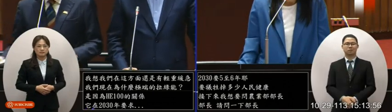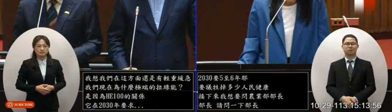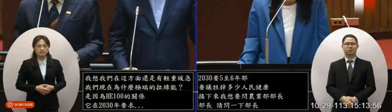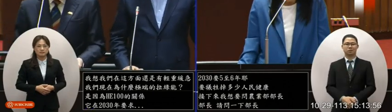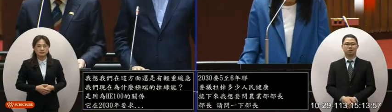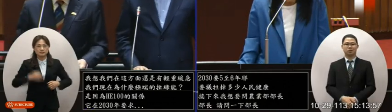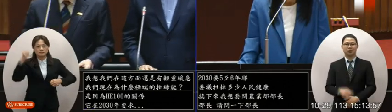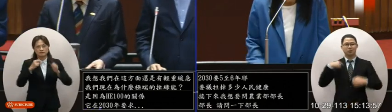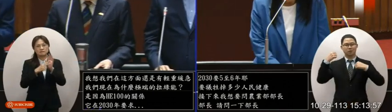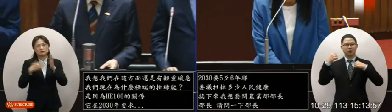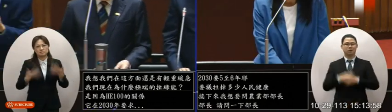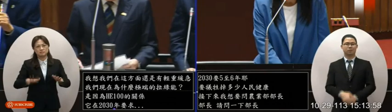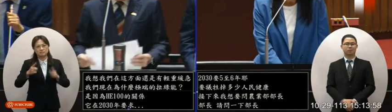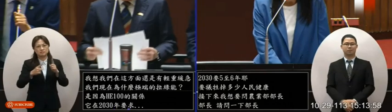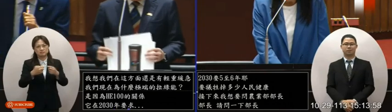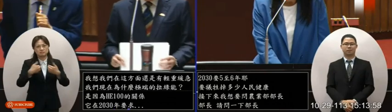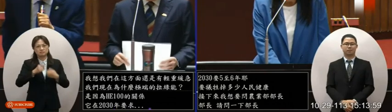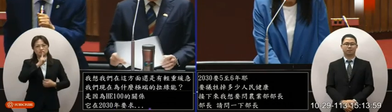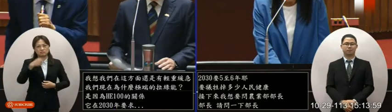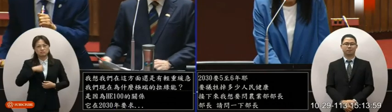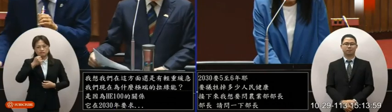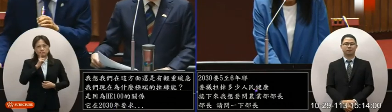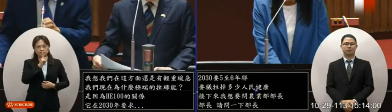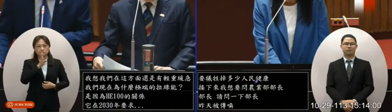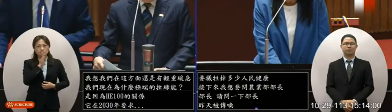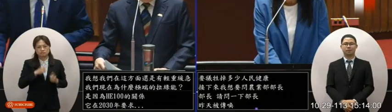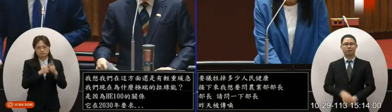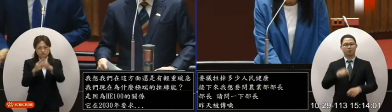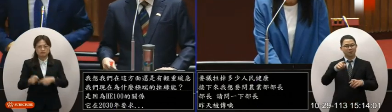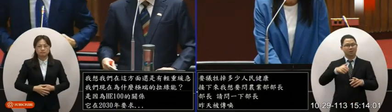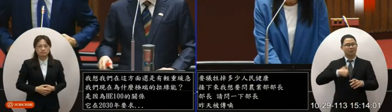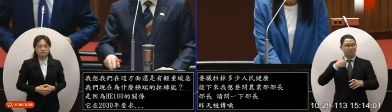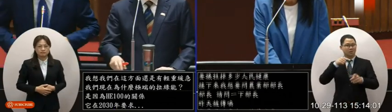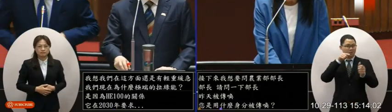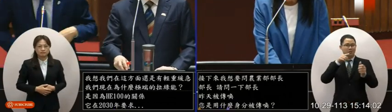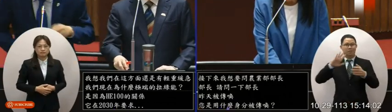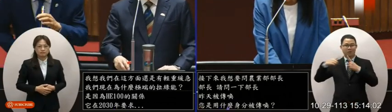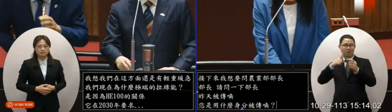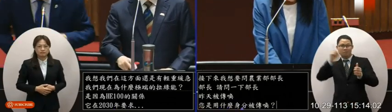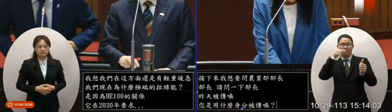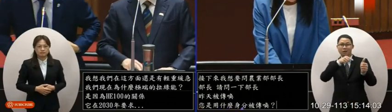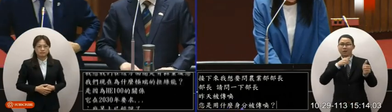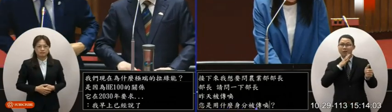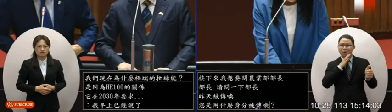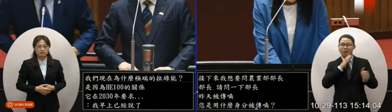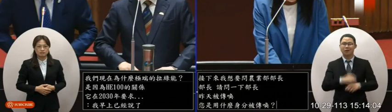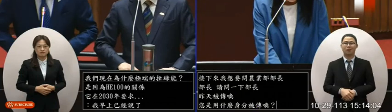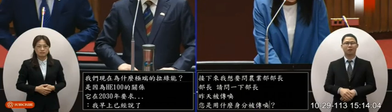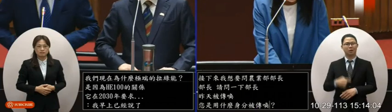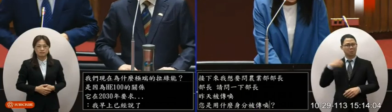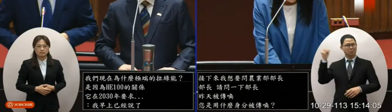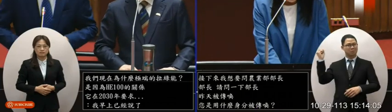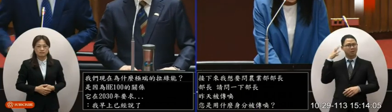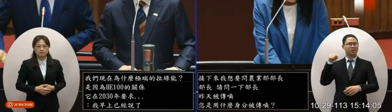我早上已經說了因為有人告我所以是以被告的身分被傳喚真的是有人告你嗎這個如果據我